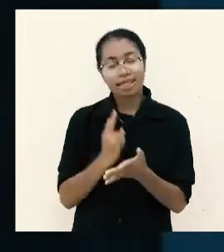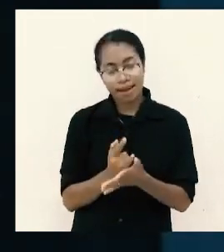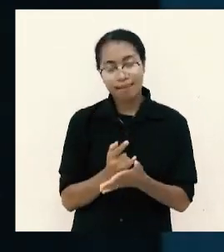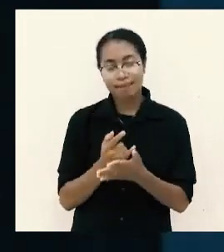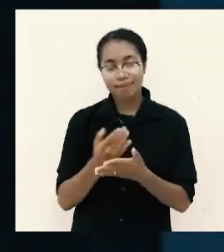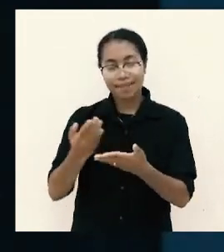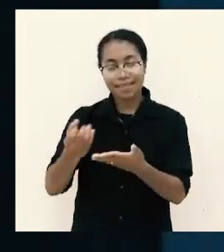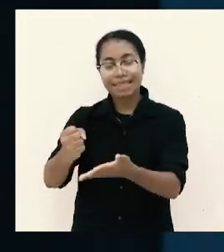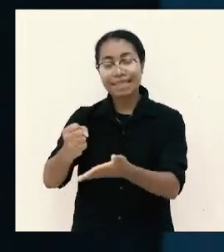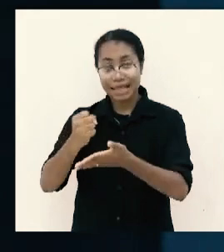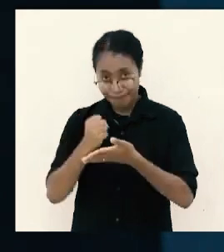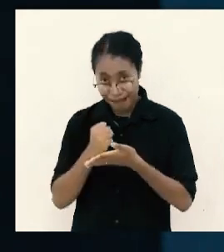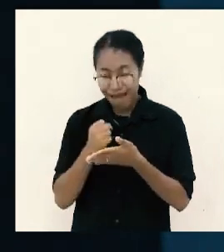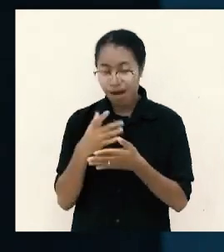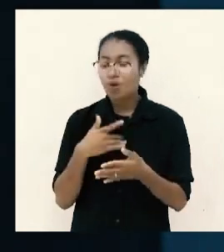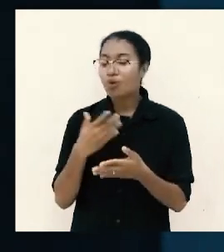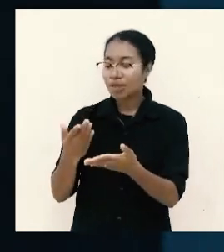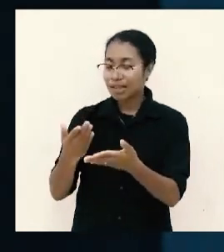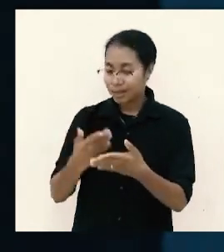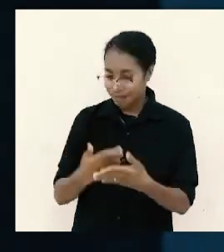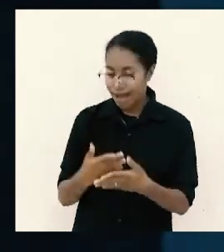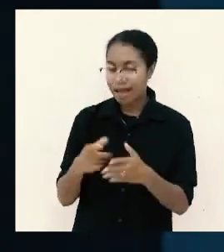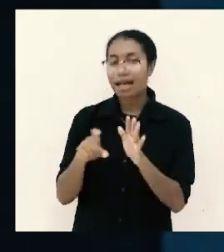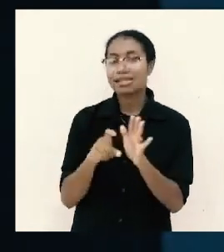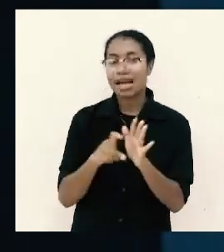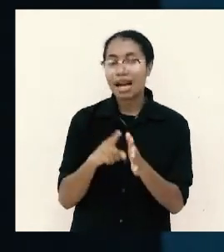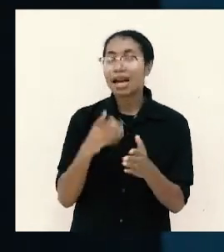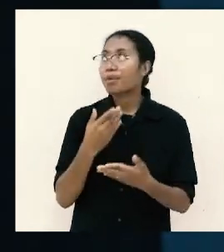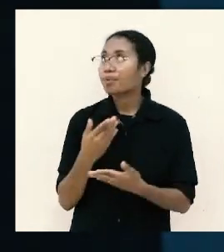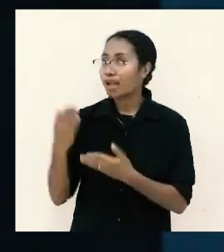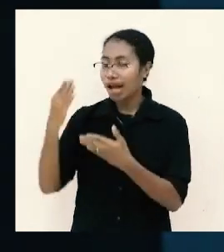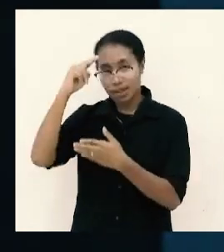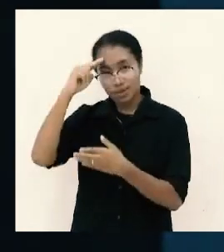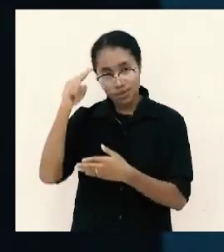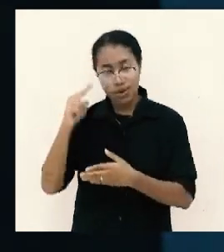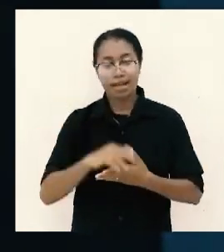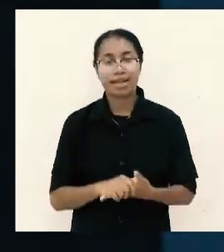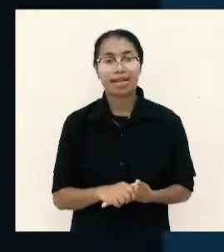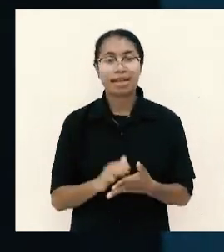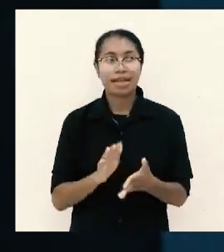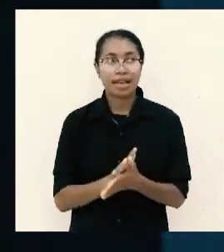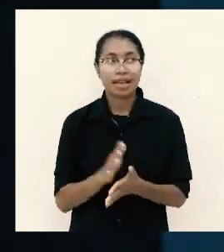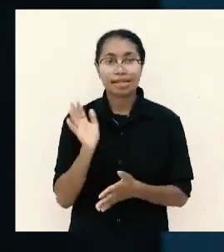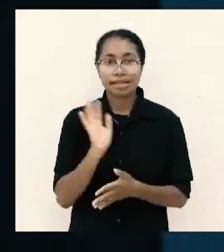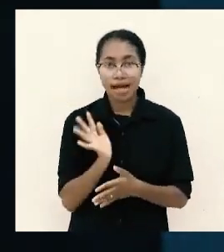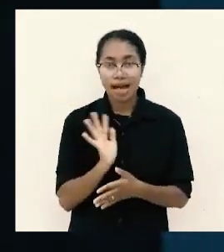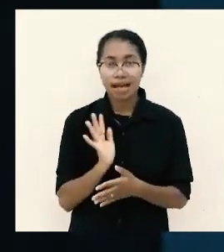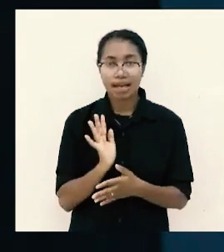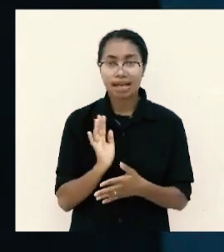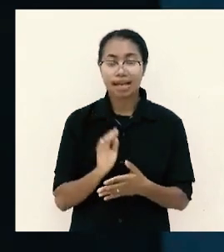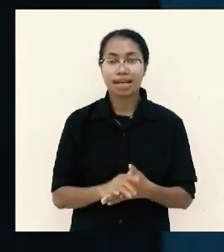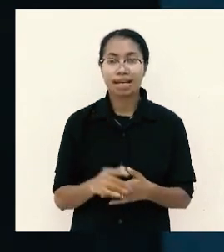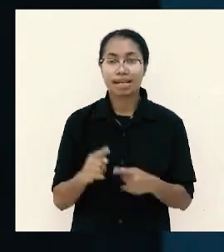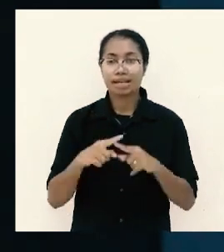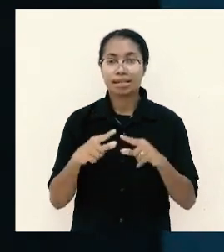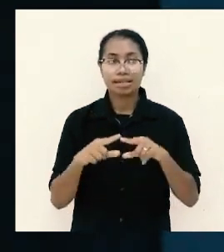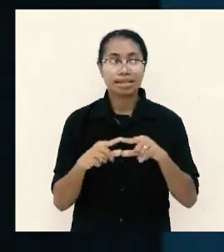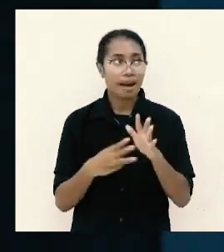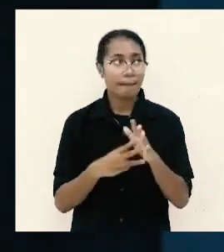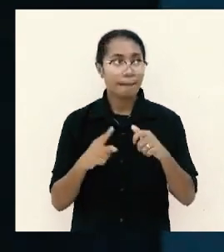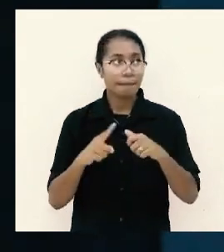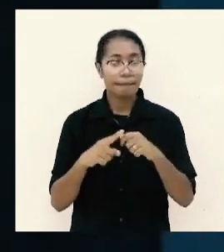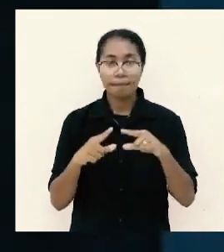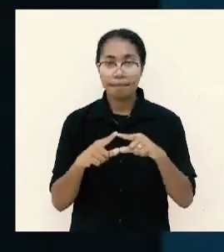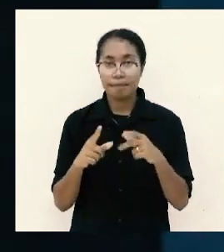itu tapi juga dengan cara yang memuliakan Tuhan dan jangan tamak belajarlah menjadi